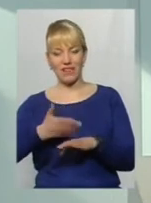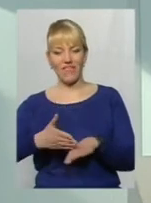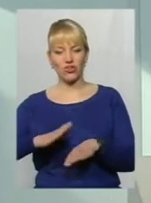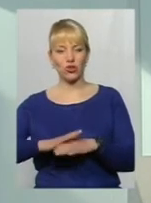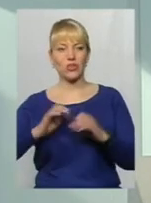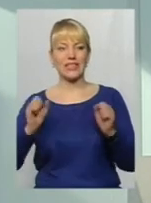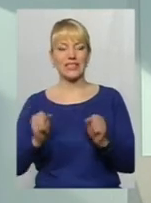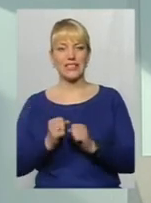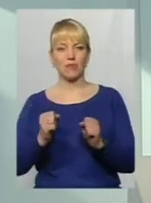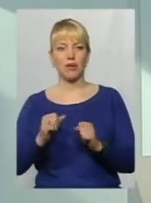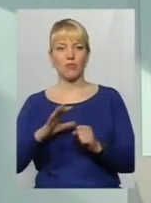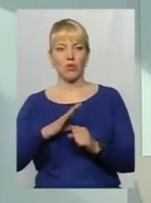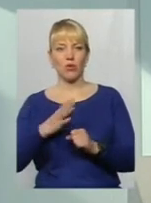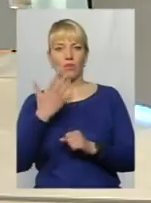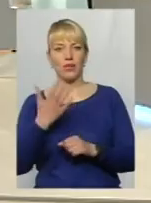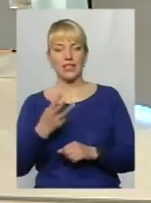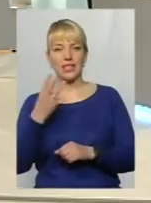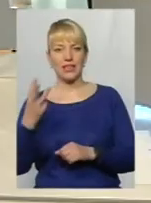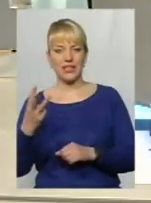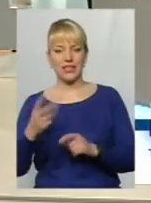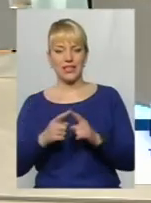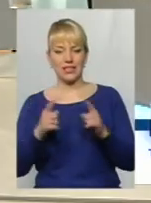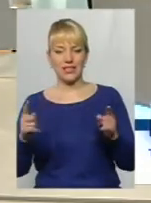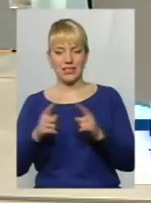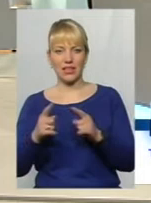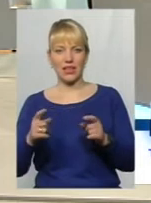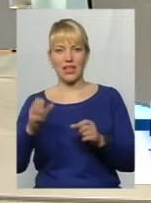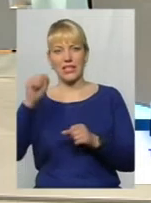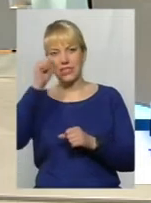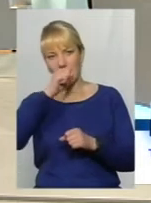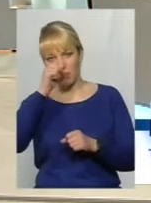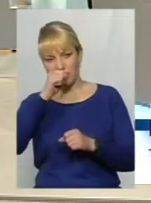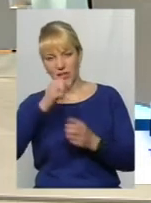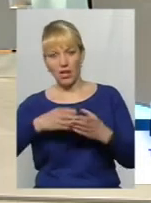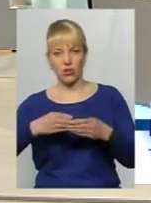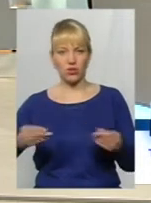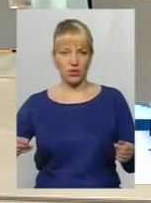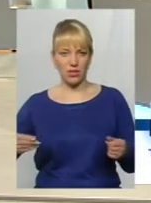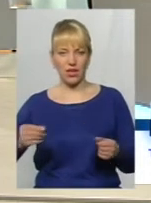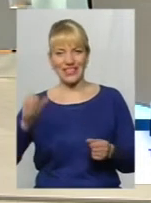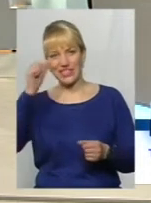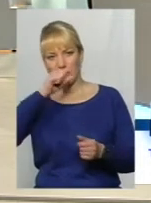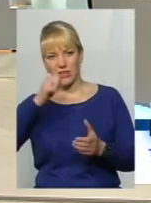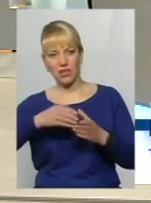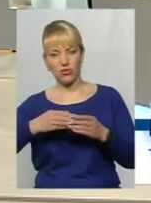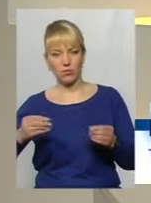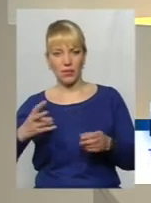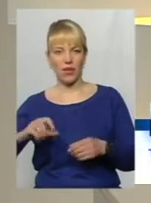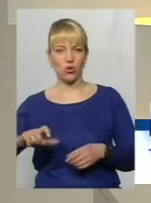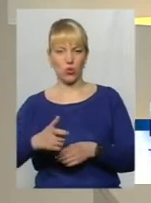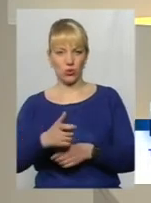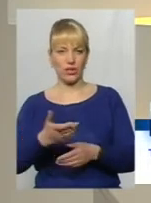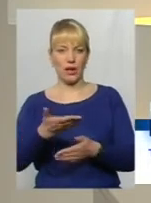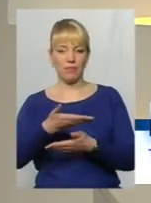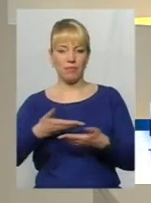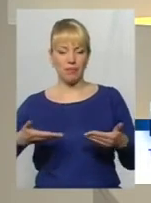що було 53 цикла замерзання-розмерзання на дорозі, ми пішли